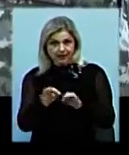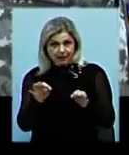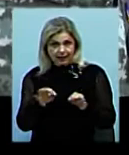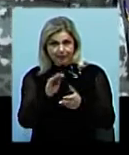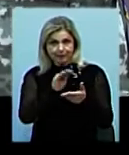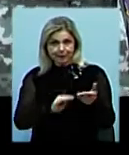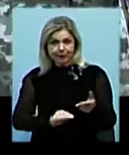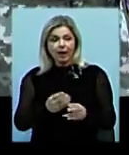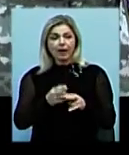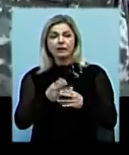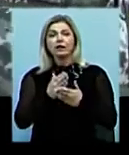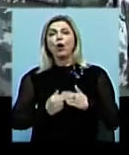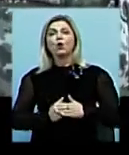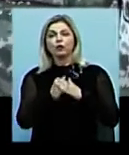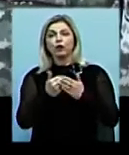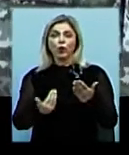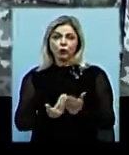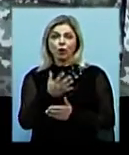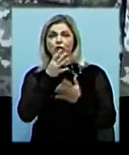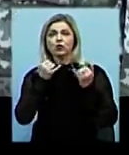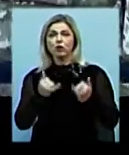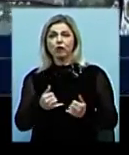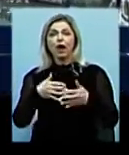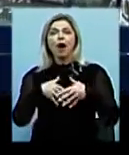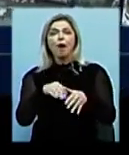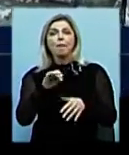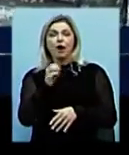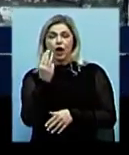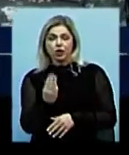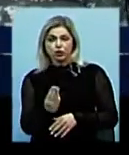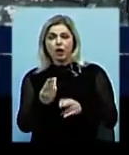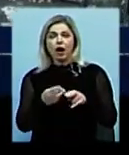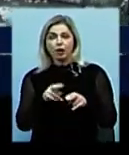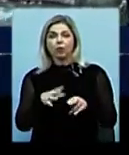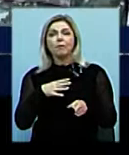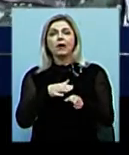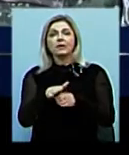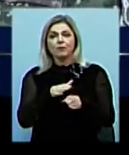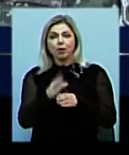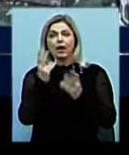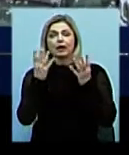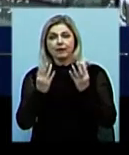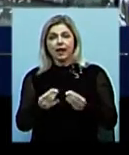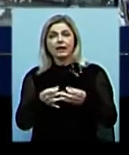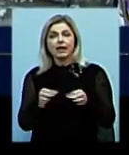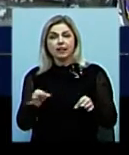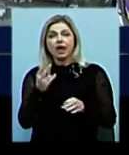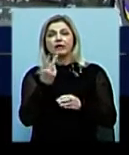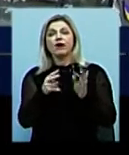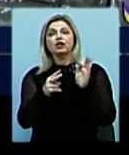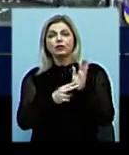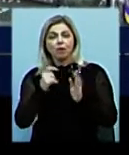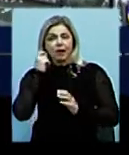основоположником нових сучасних маршів тріольних, які ми безпосередньо виконали на День незалежності, на 27-му річницю